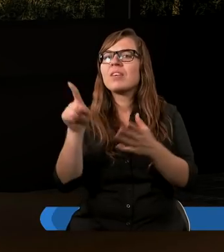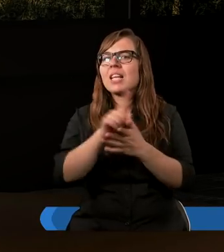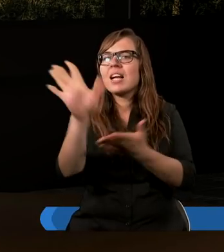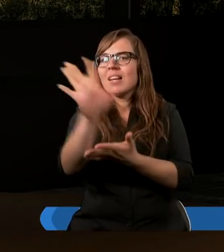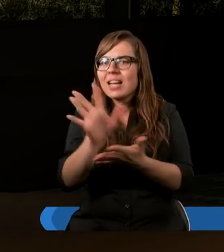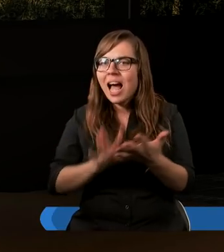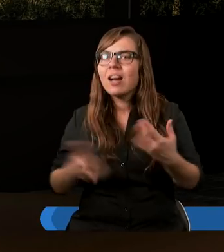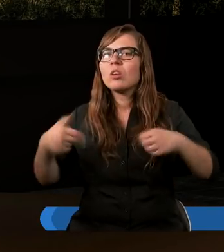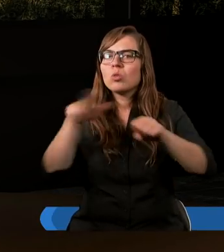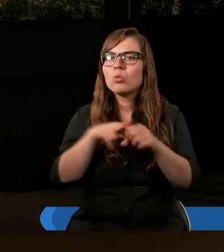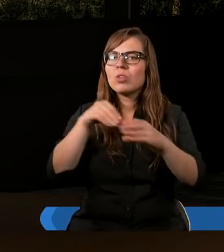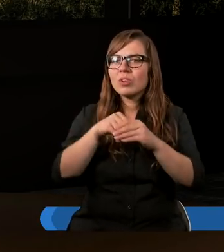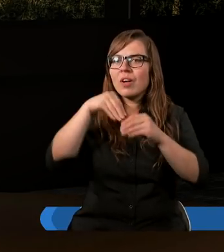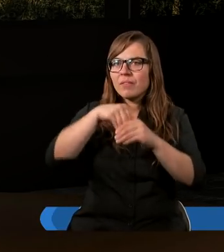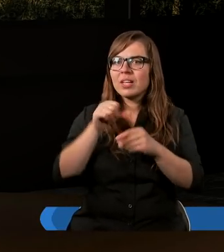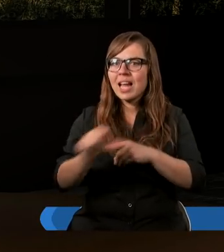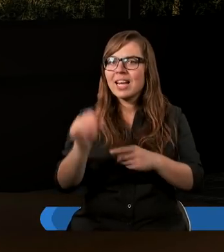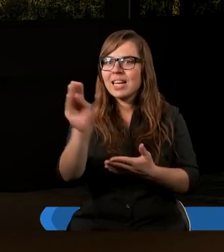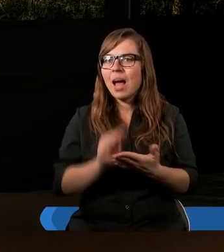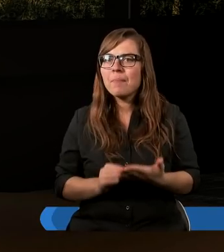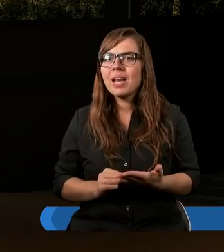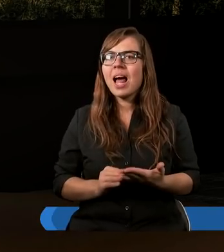też w tym tekście to, że